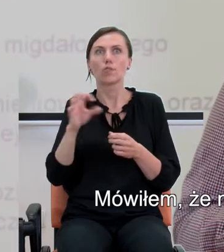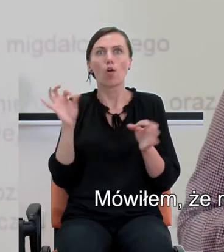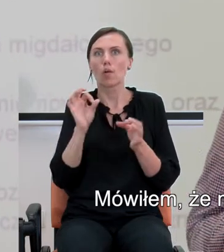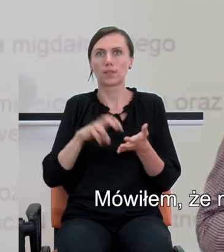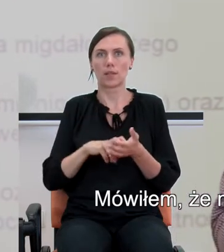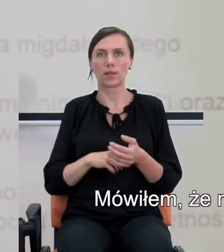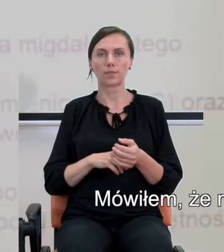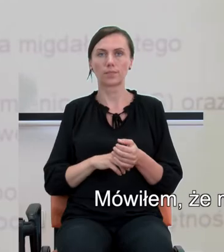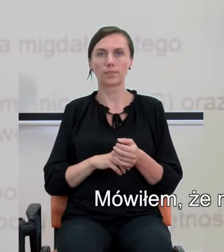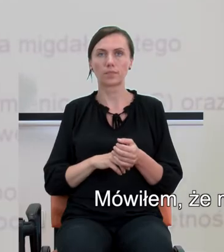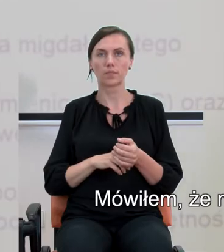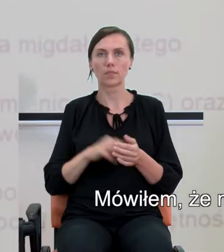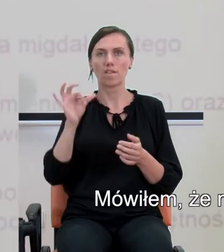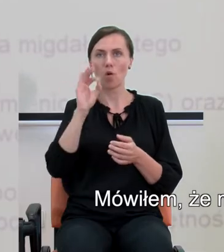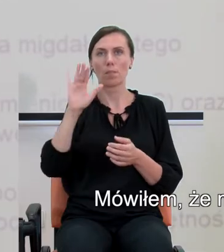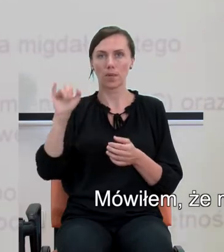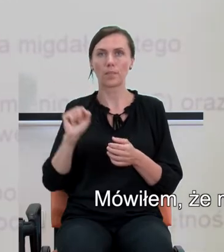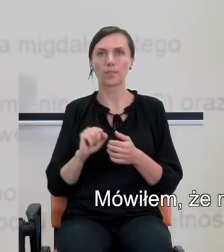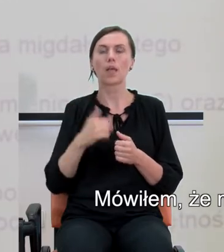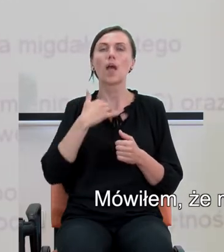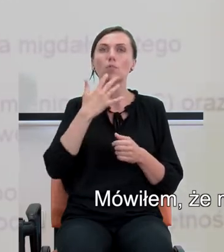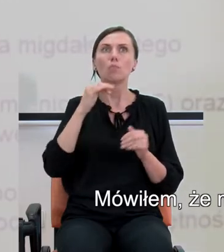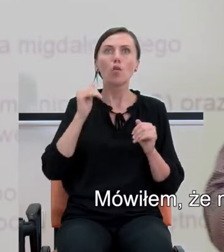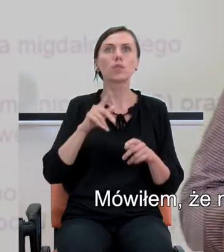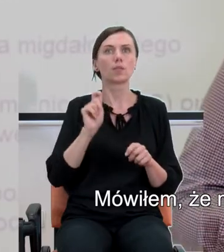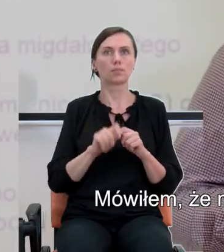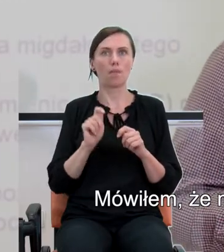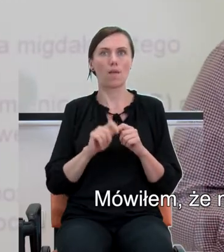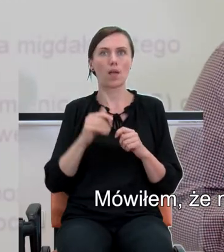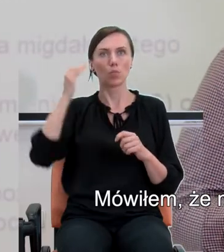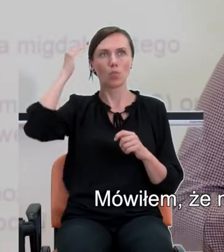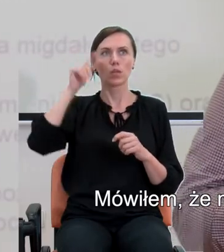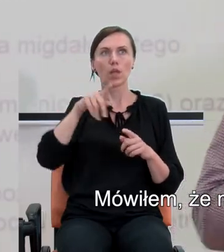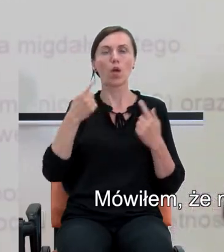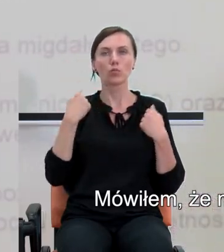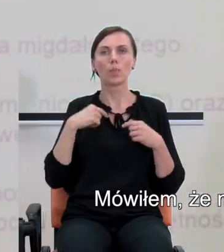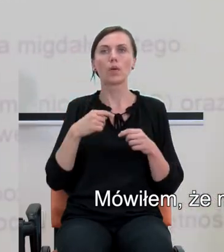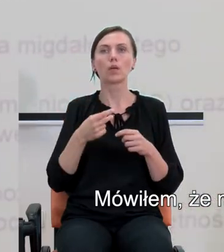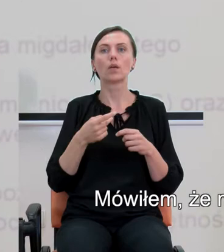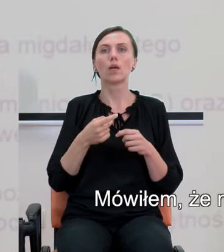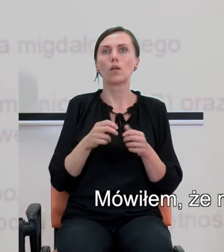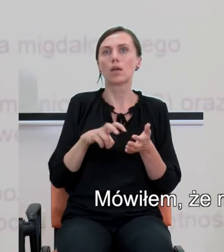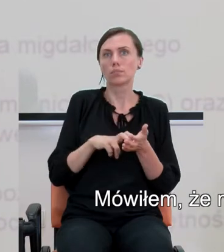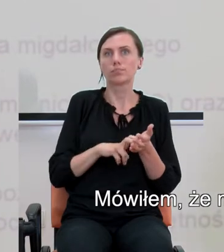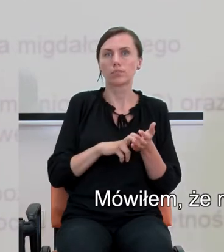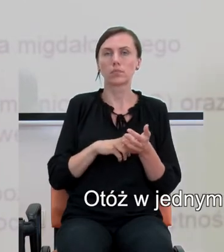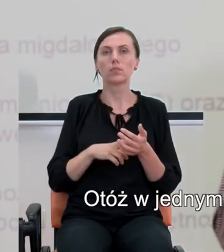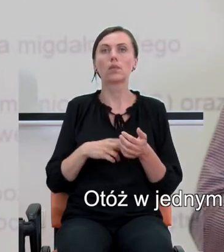Mówiłem, że można zbadać czyjś mózg takiej osoby lękowej. Co się okazuje?